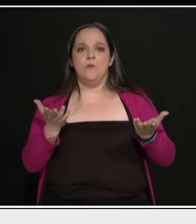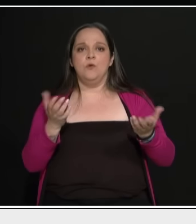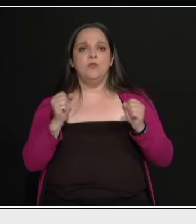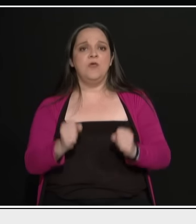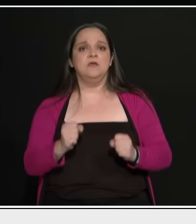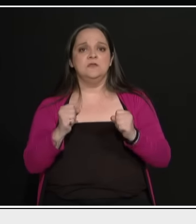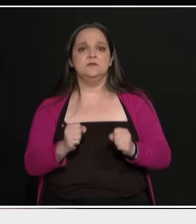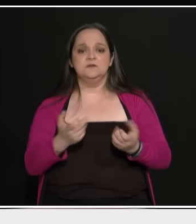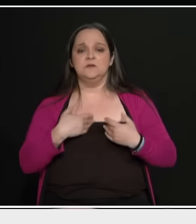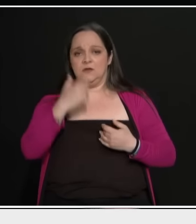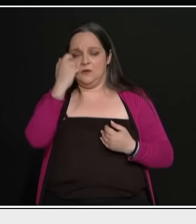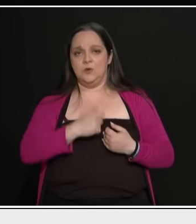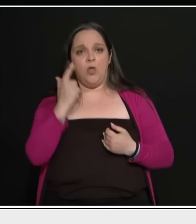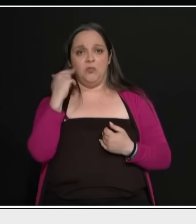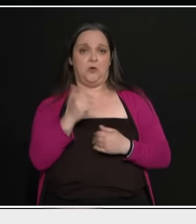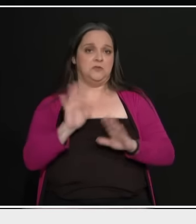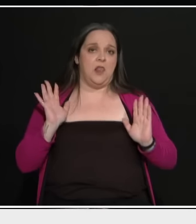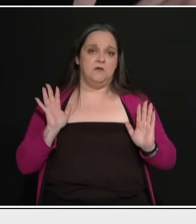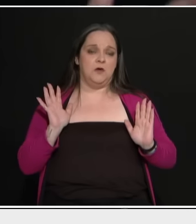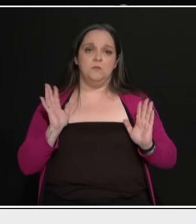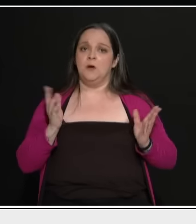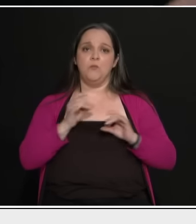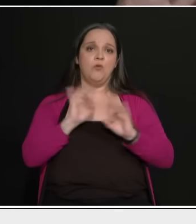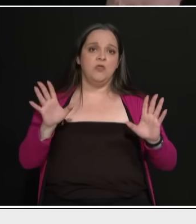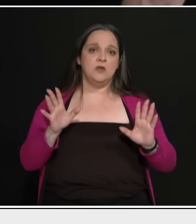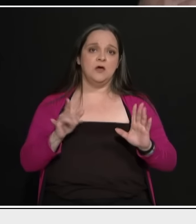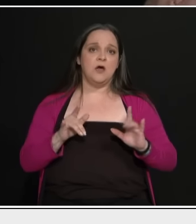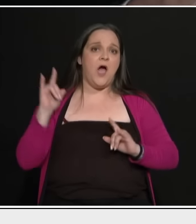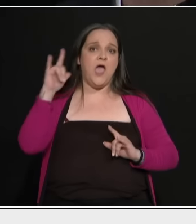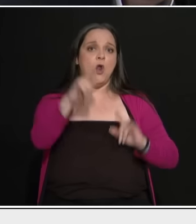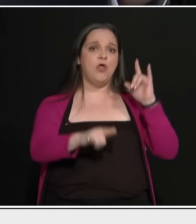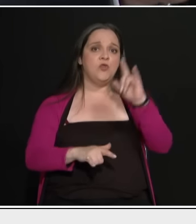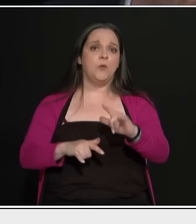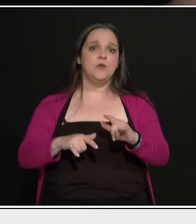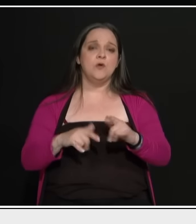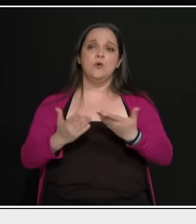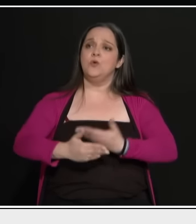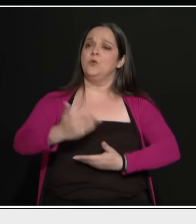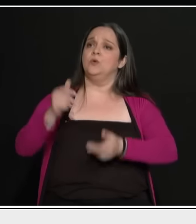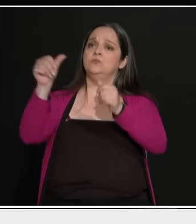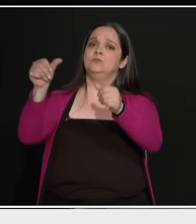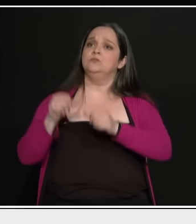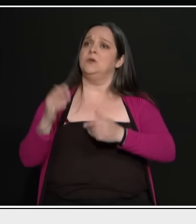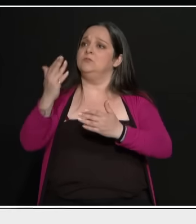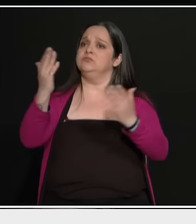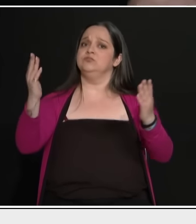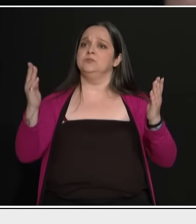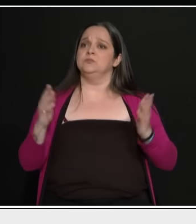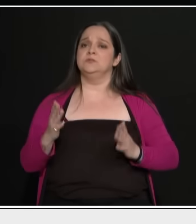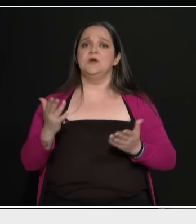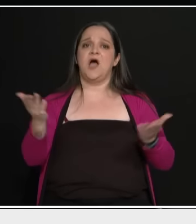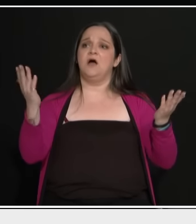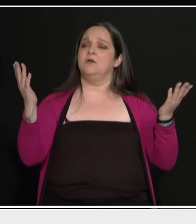πήγαν πάρει ο Βασίλης Λεβέντης. Πουθενά. Στο αεροδρόμιο όλο αφήσεις γύρω-γύρω. Γύρω-γύρω αφήσεις. Φάτε